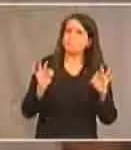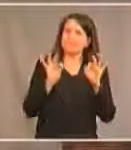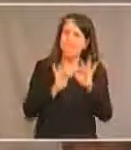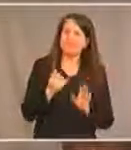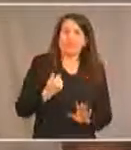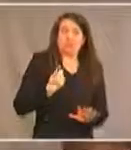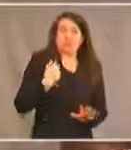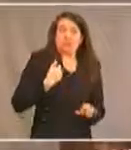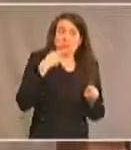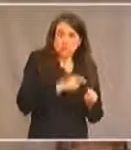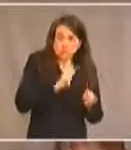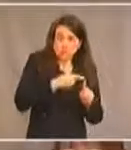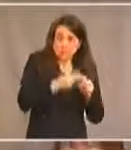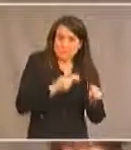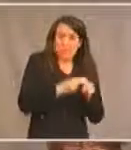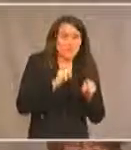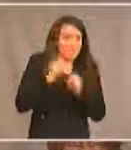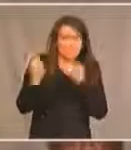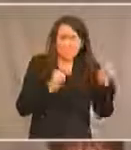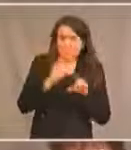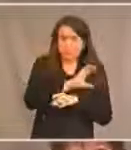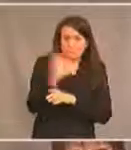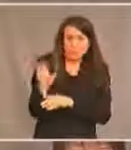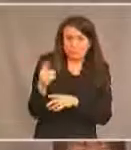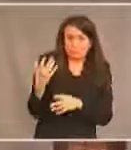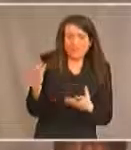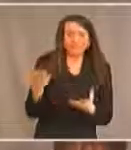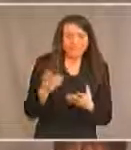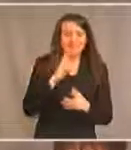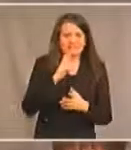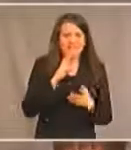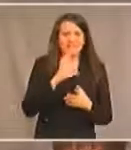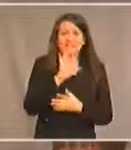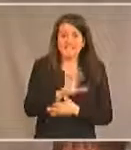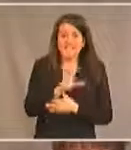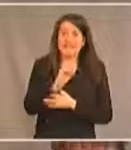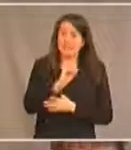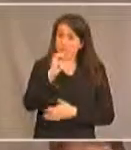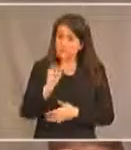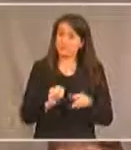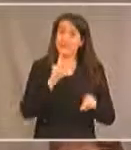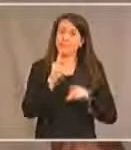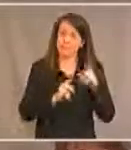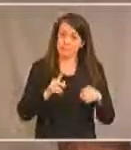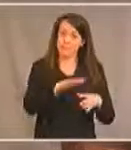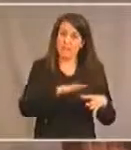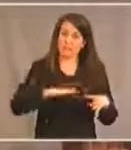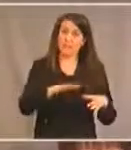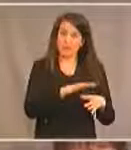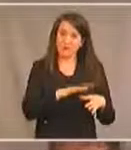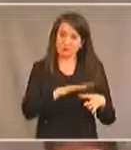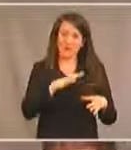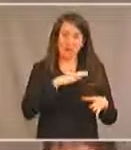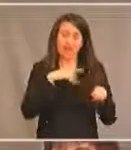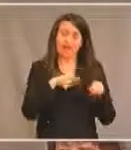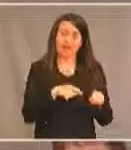jeunes des Premières Nations partout au pays. Comme vous l'avez dit, cela représente 50 % de la population et il y